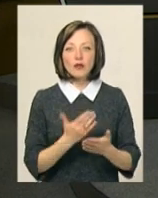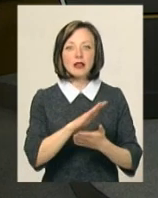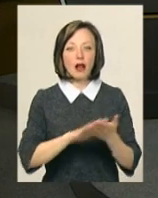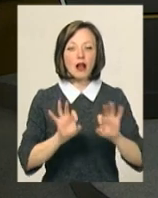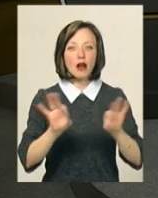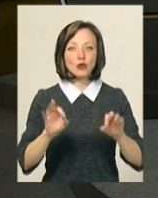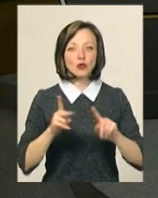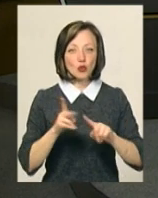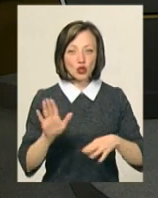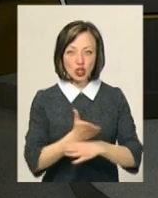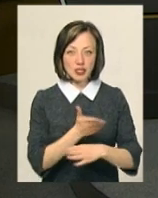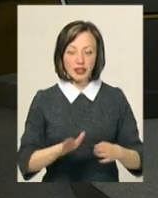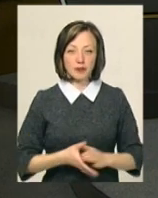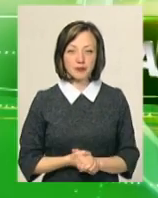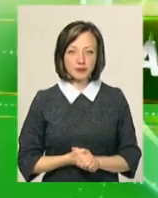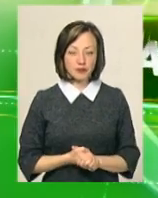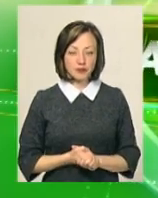Далі анонс їх другої частини.